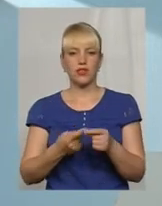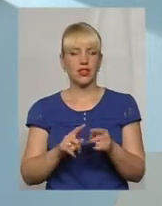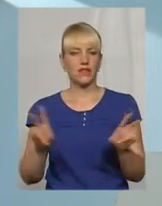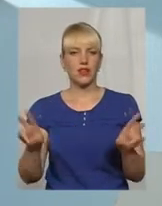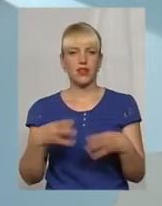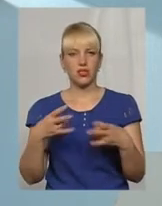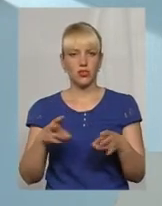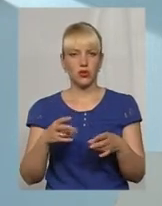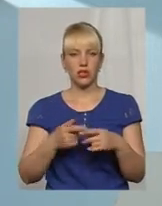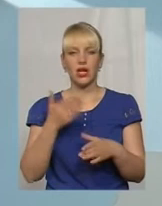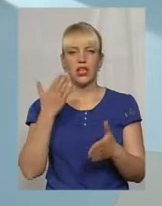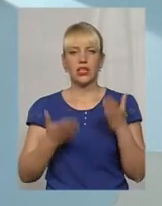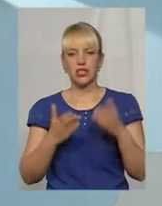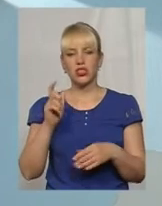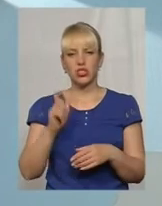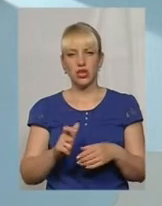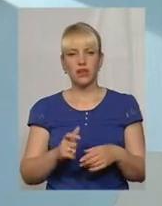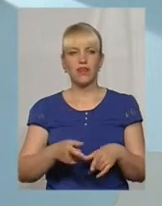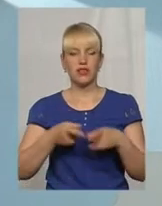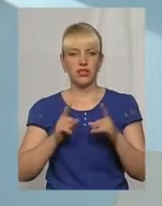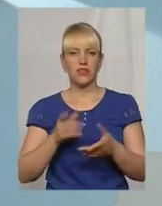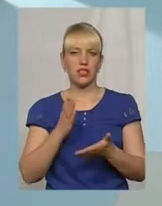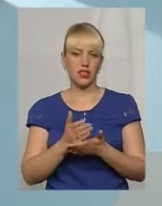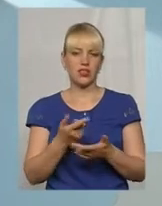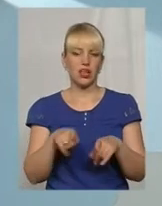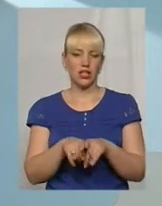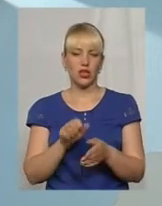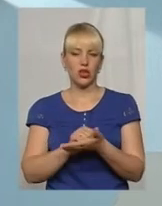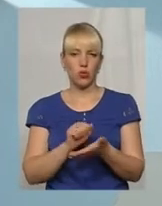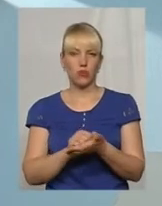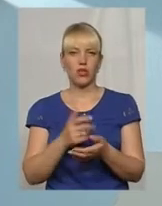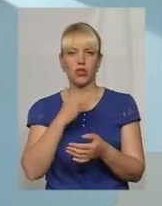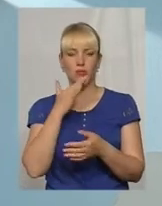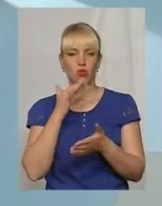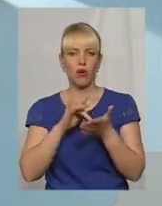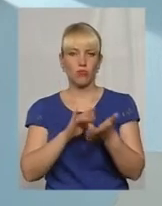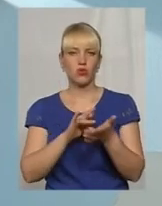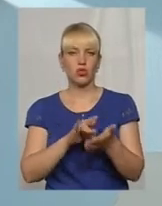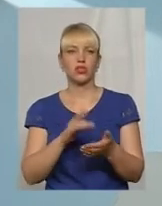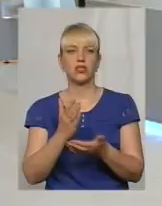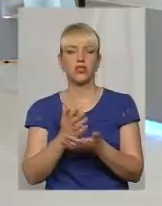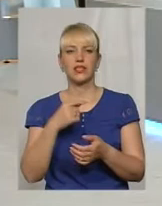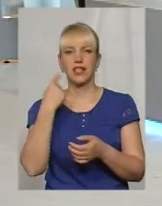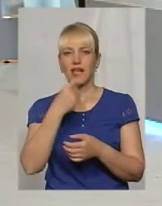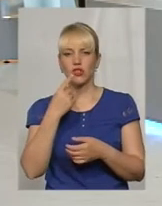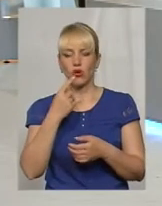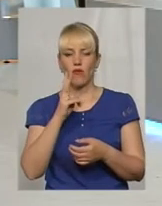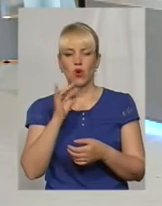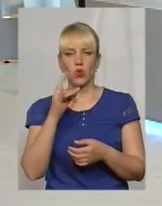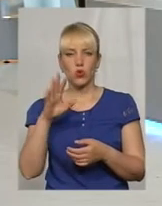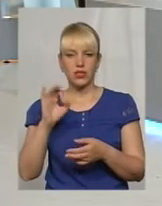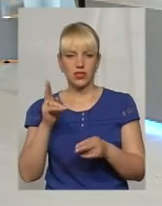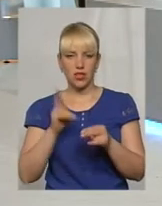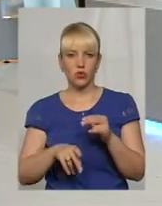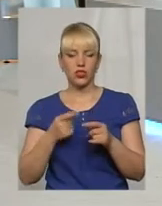якщо людина дійсно розполагає цими документами, багато путешествують, чи потрібно поїхати навіть на якусь курси, це все